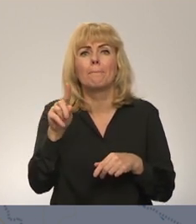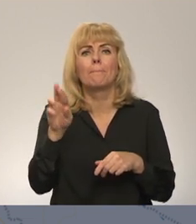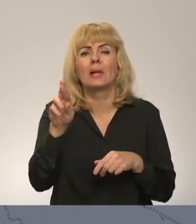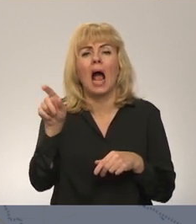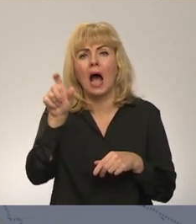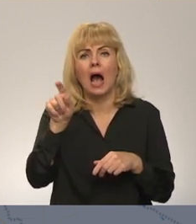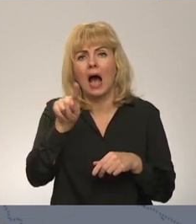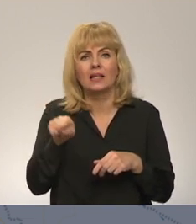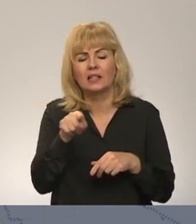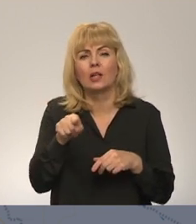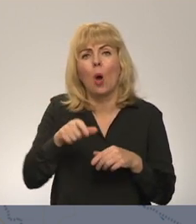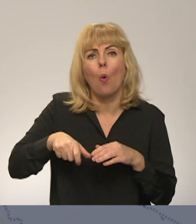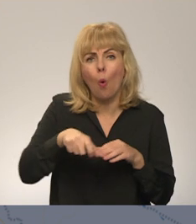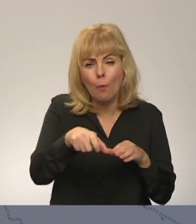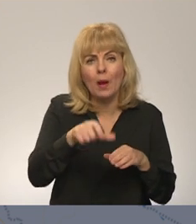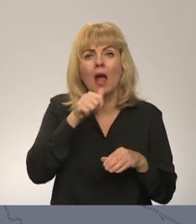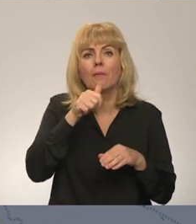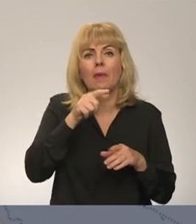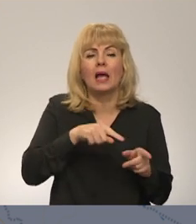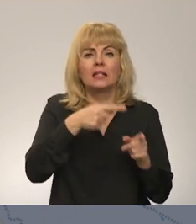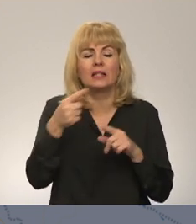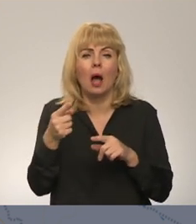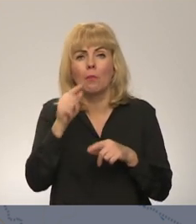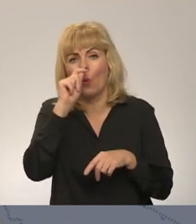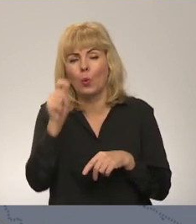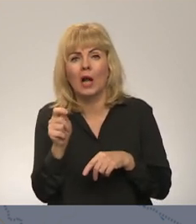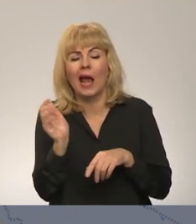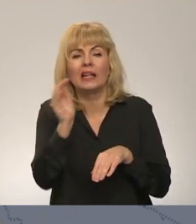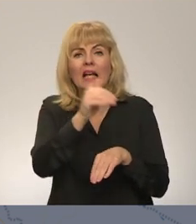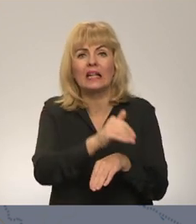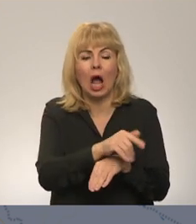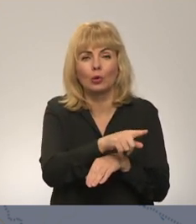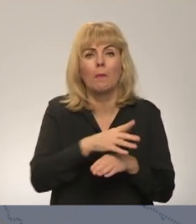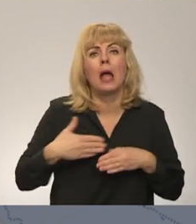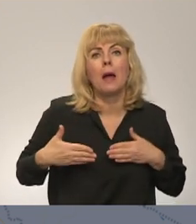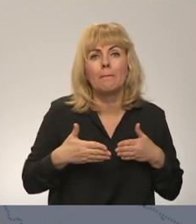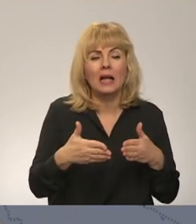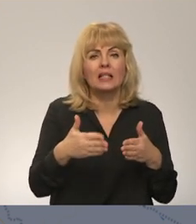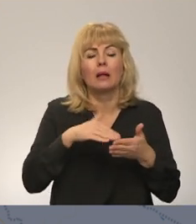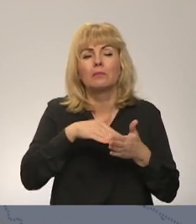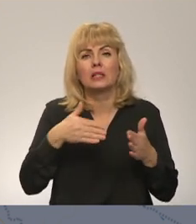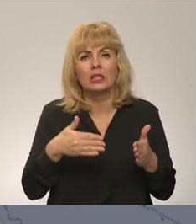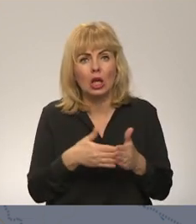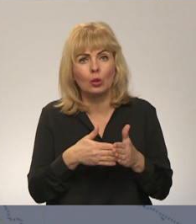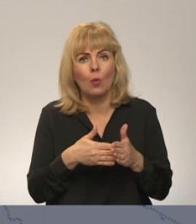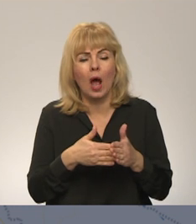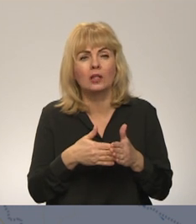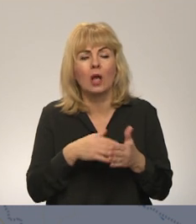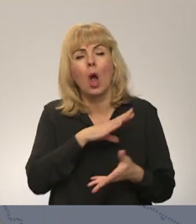dosimies uz Ukrainas rietumiem. Pat ceļām situācija bija kopumā mierīga.